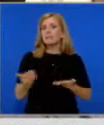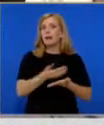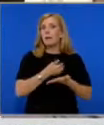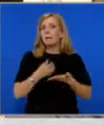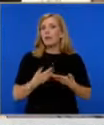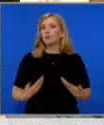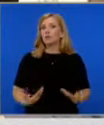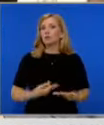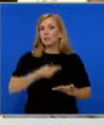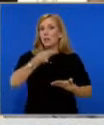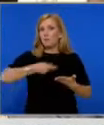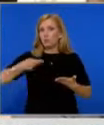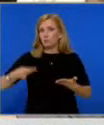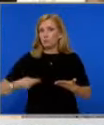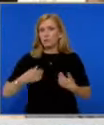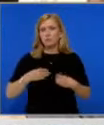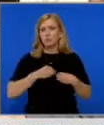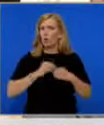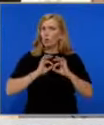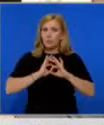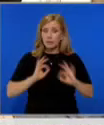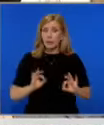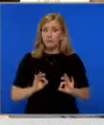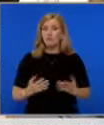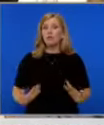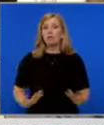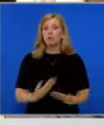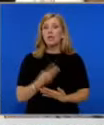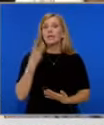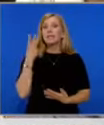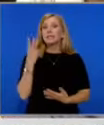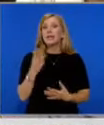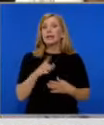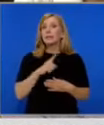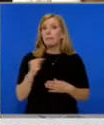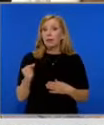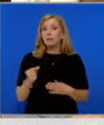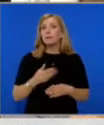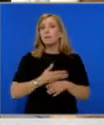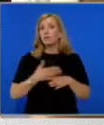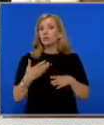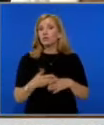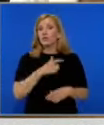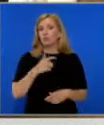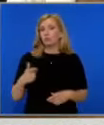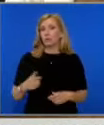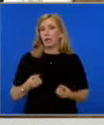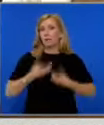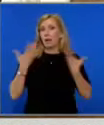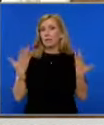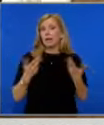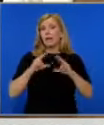сме абсолютно убедени в необходимостта 3-ти март да продължи да бъде нашия национален празник. Заявихме го преди две седмици.